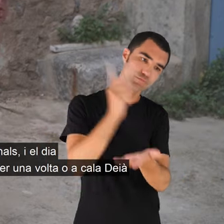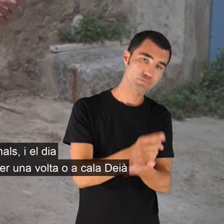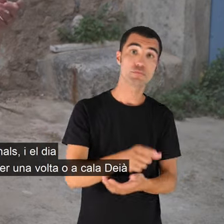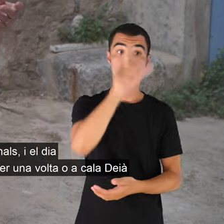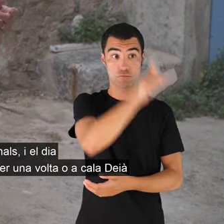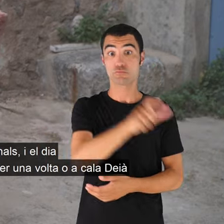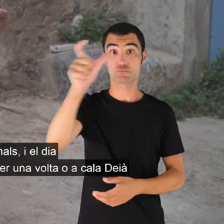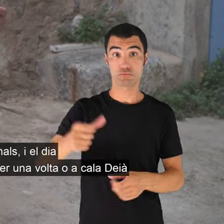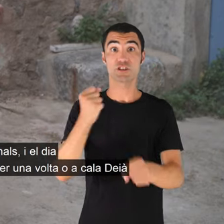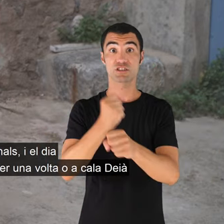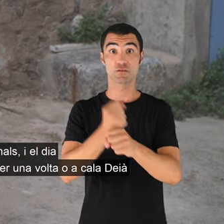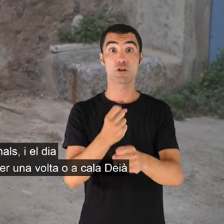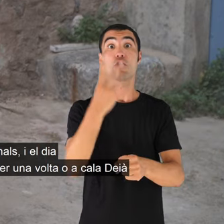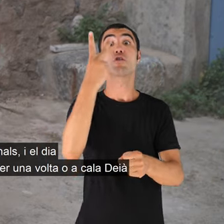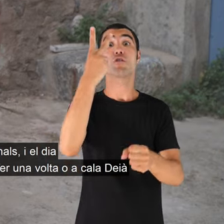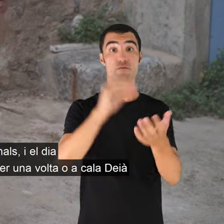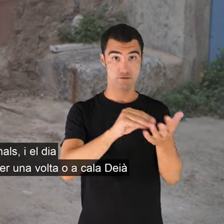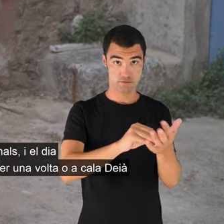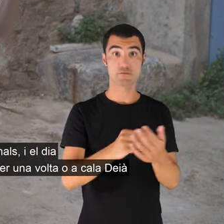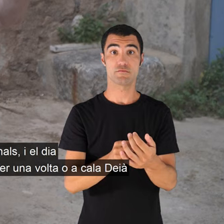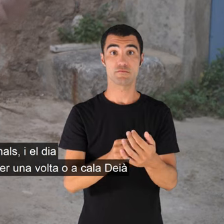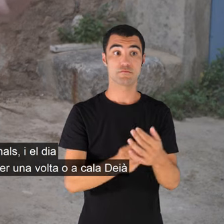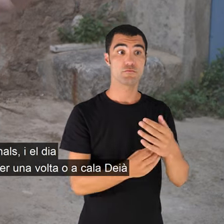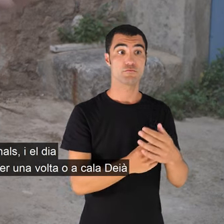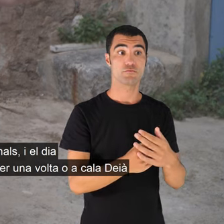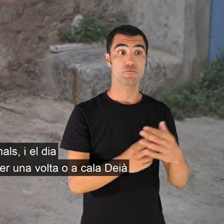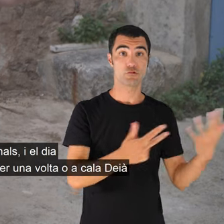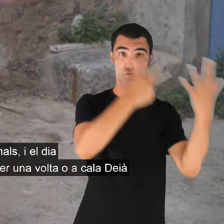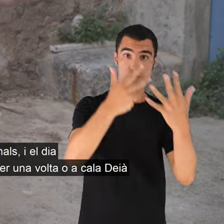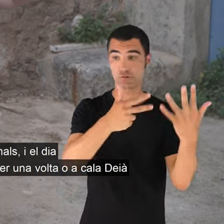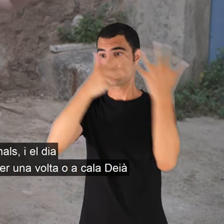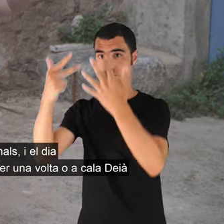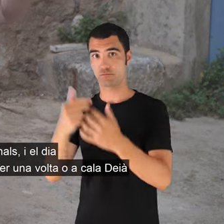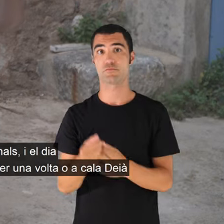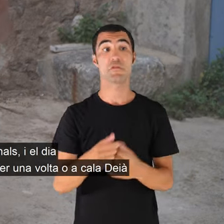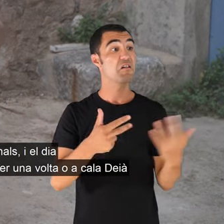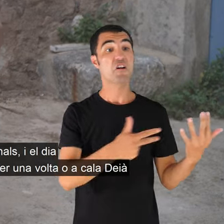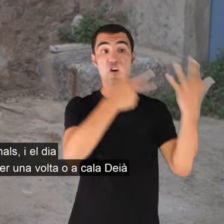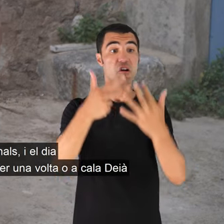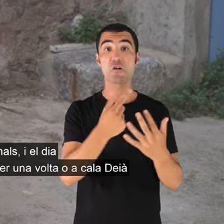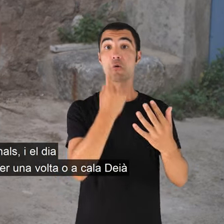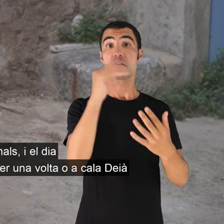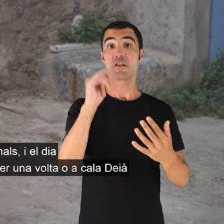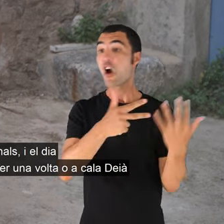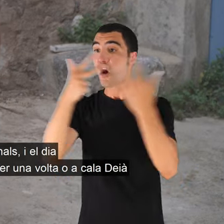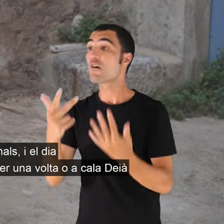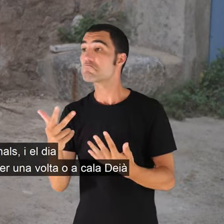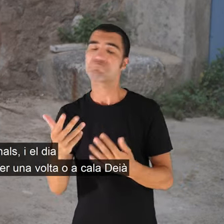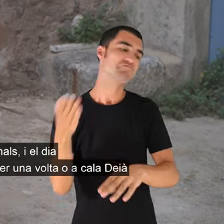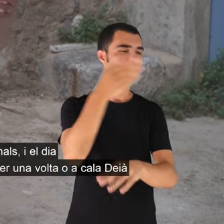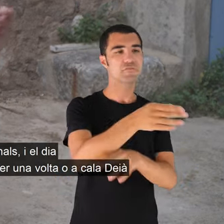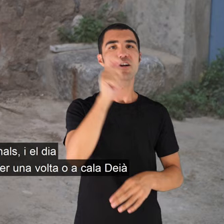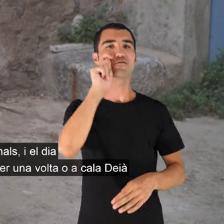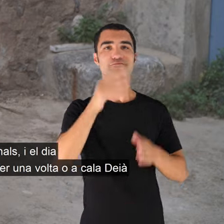els dies que no feia dels jornals, venia amb el Gabrielín allà a sa plàgia, i agafava sis o set